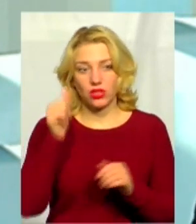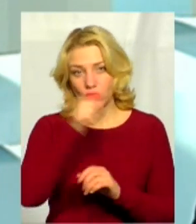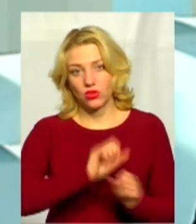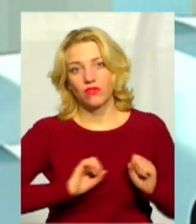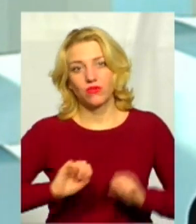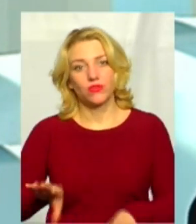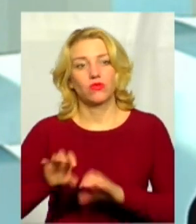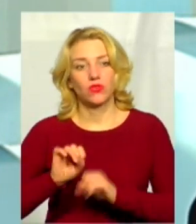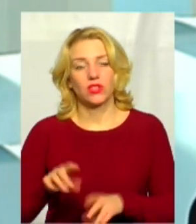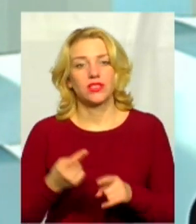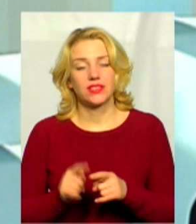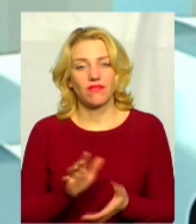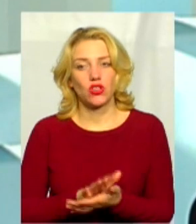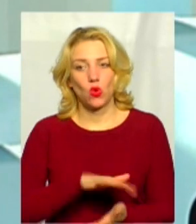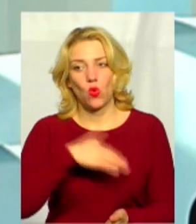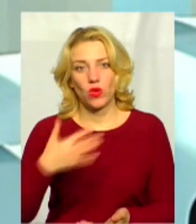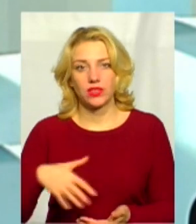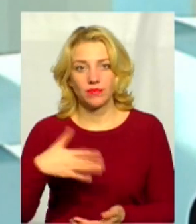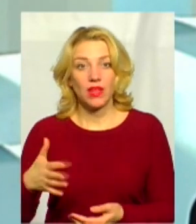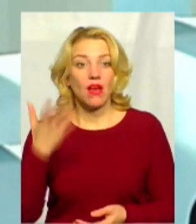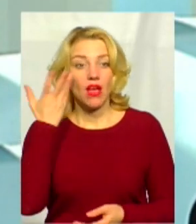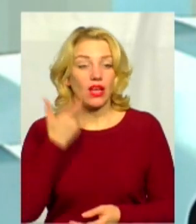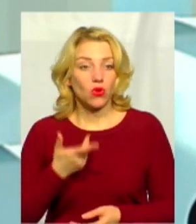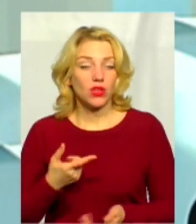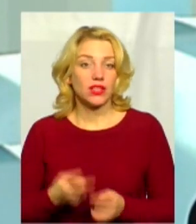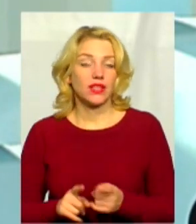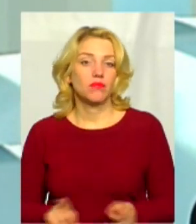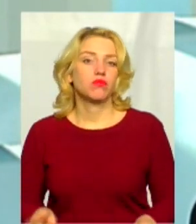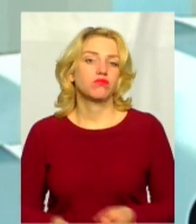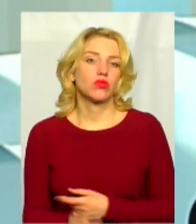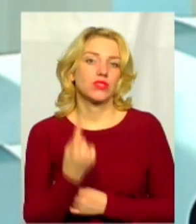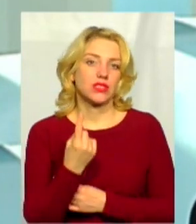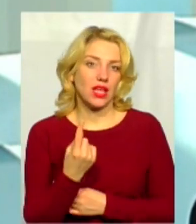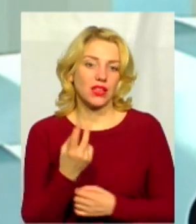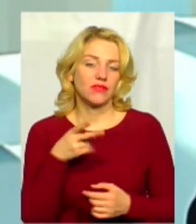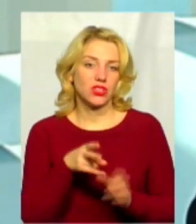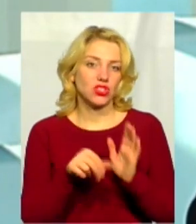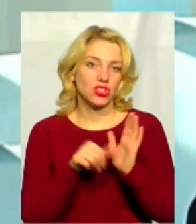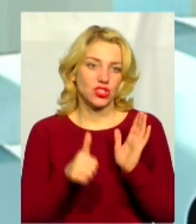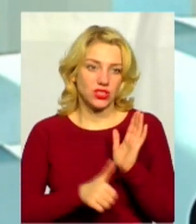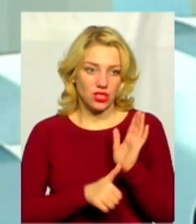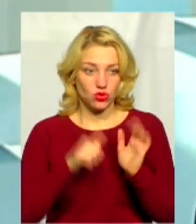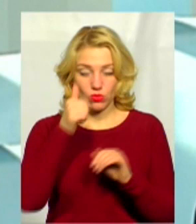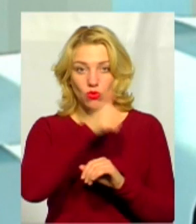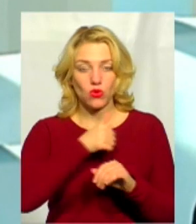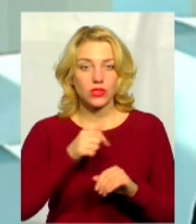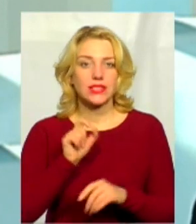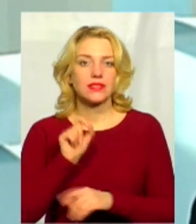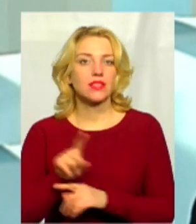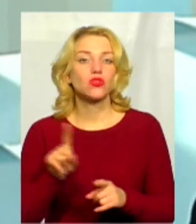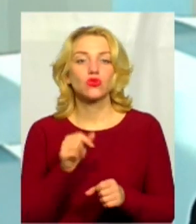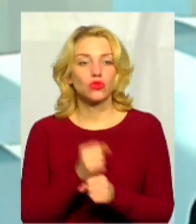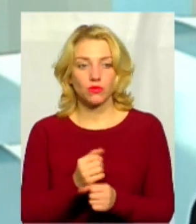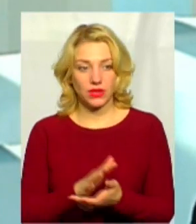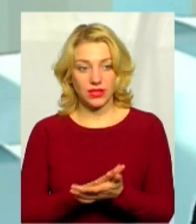ввозилися оці відходи. І коли якраз постала в 2016 році задача, що робити